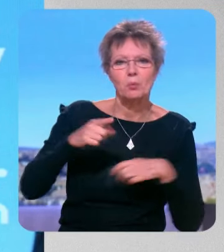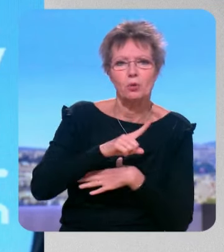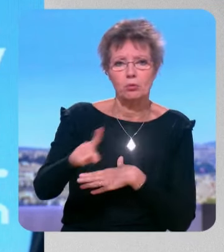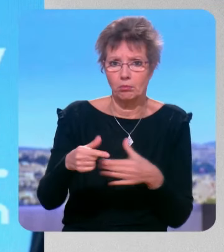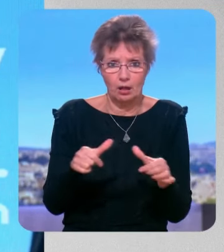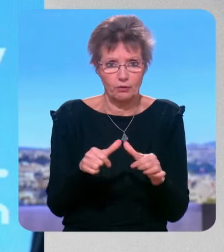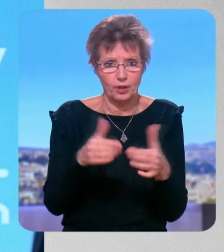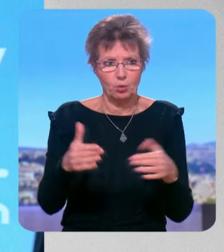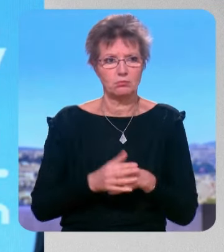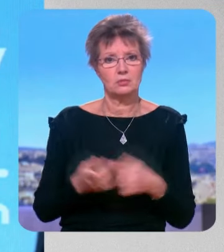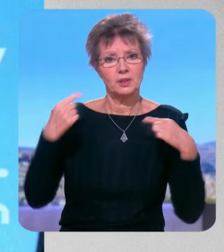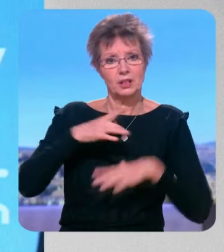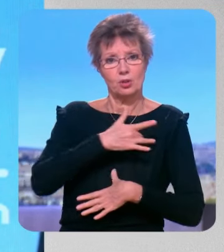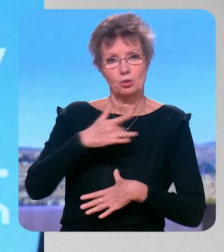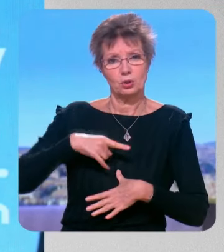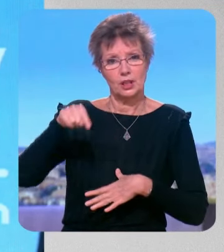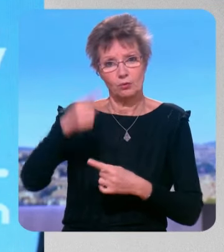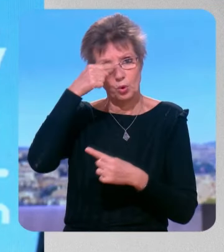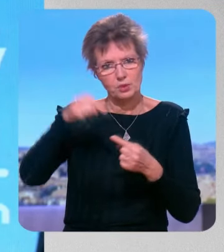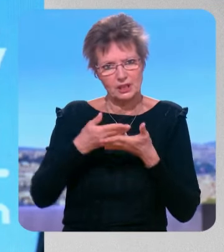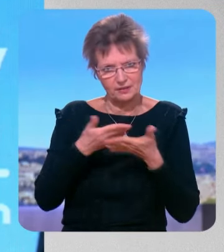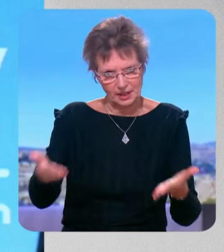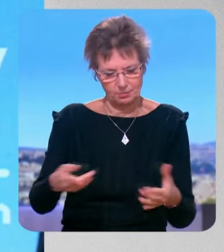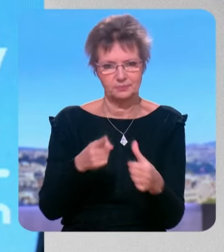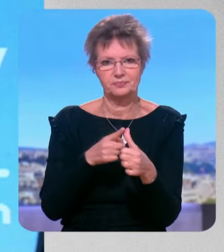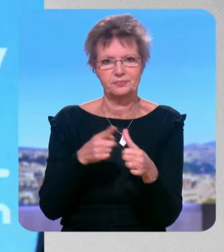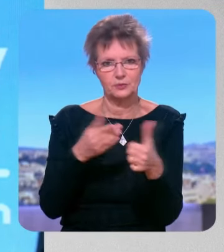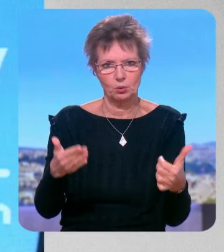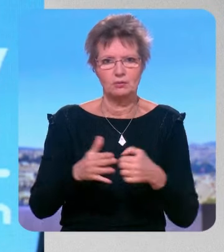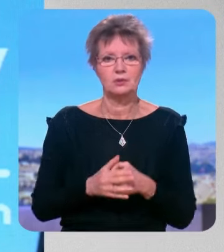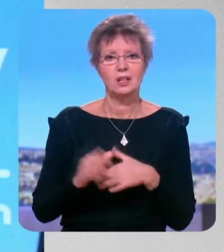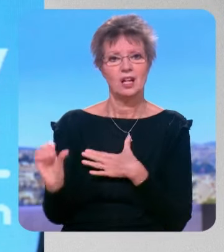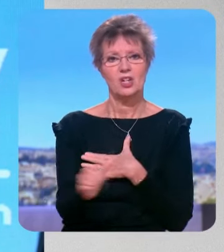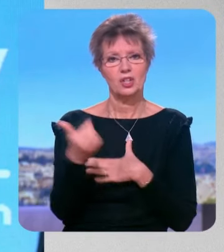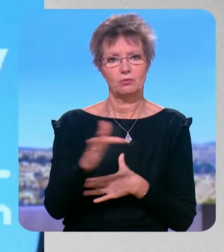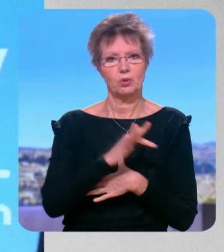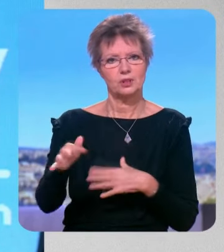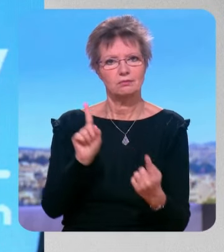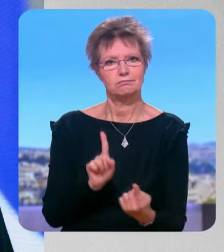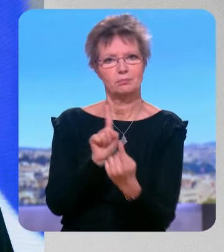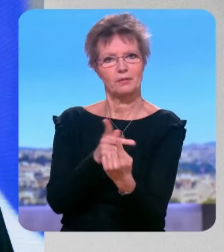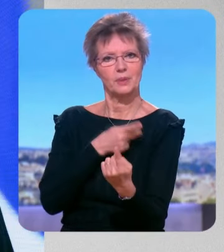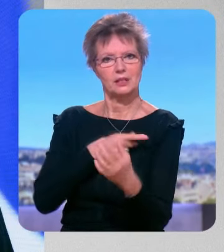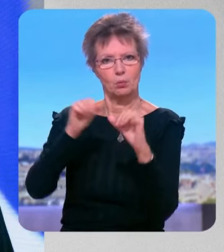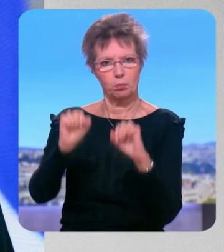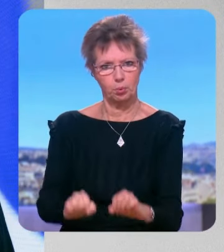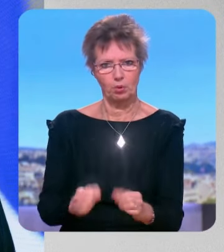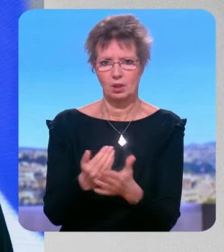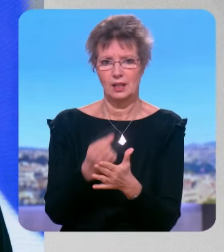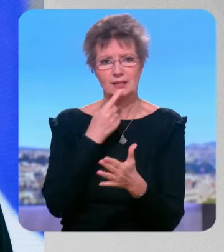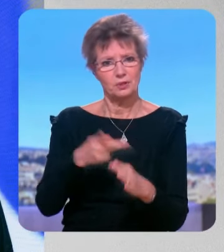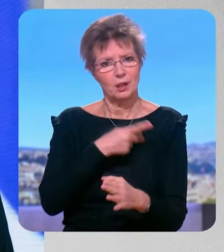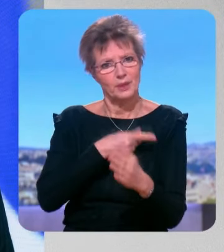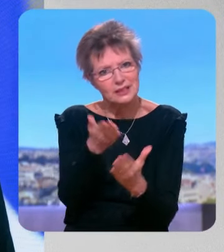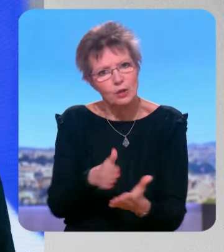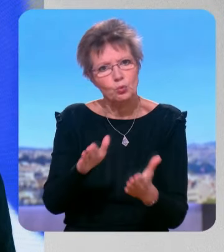elle doit se fixer quelques objectifs très simples le premier objectif c'est qu'il faut que chaque français est un médecin pour ça c'est simple il faut doubler le nombre de